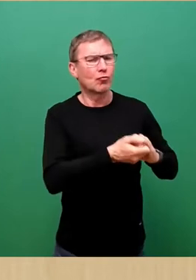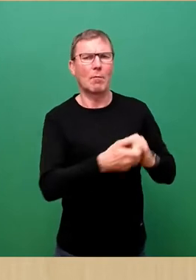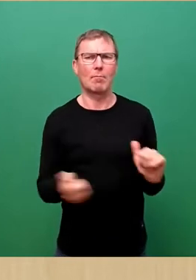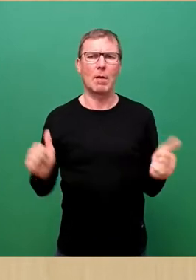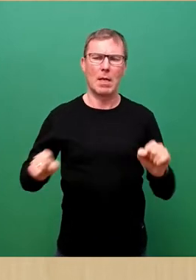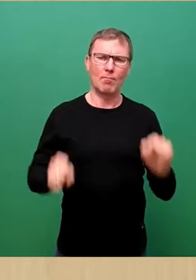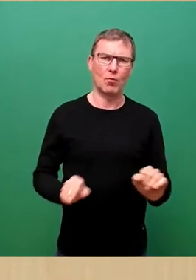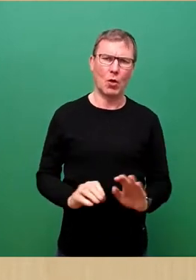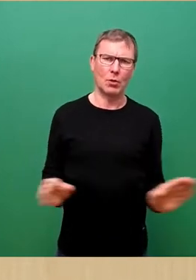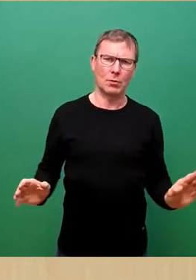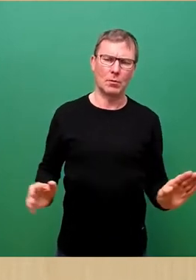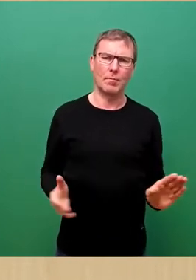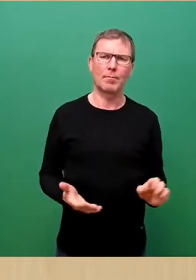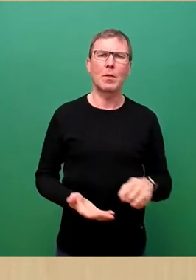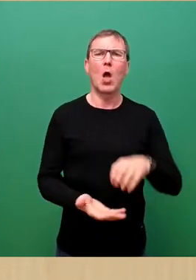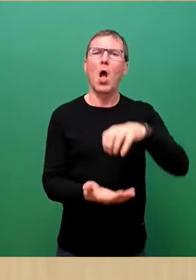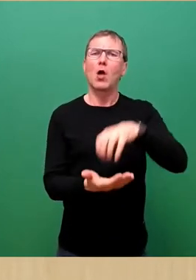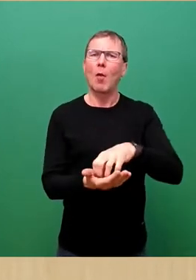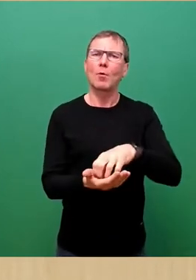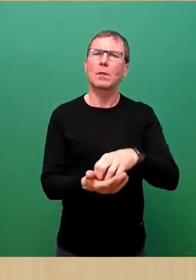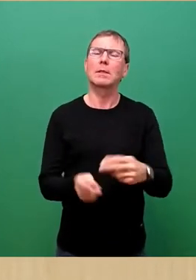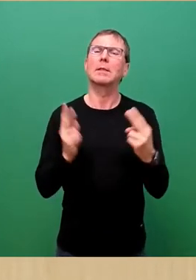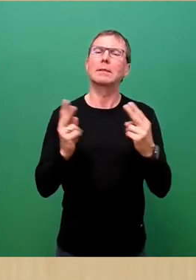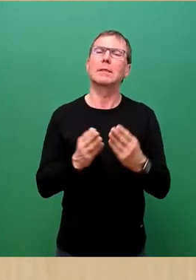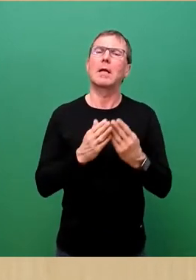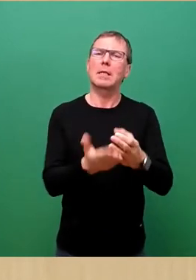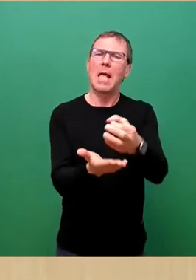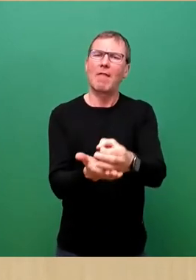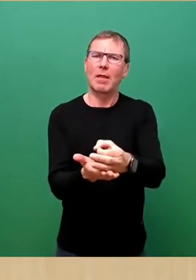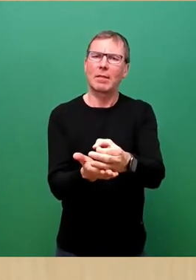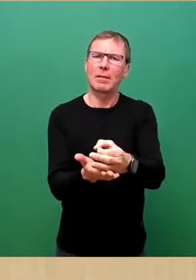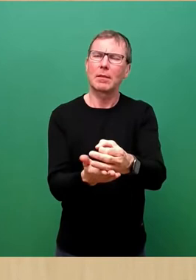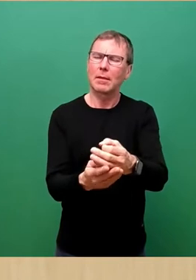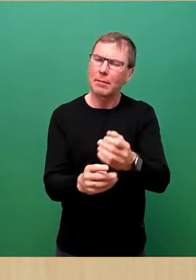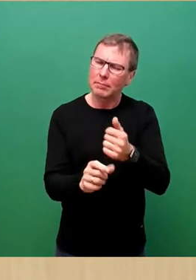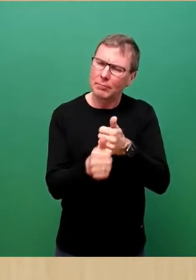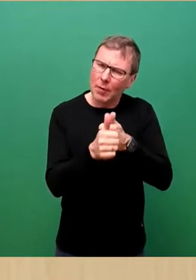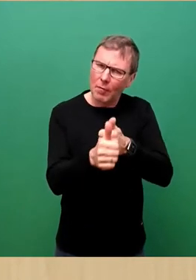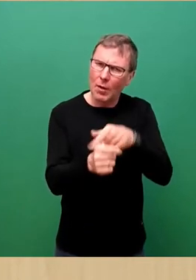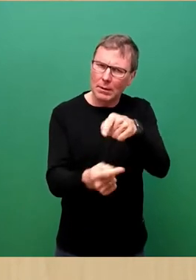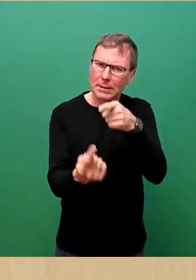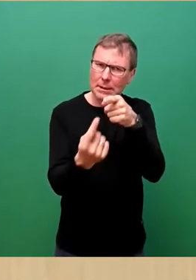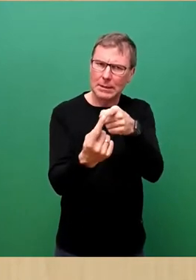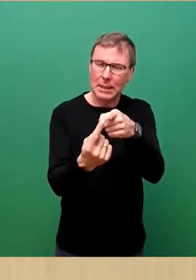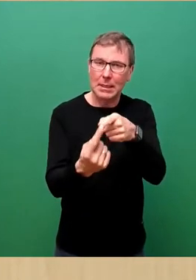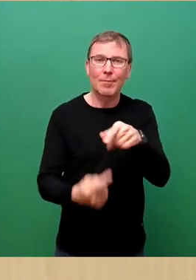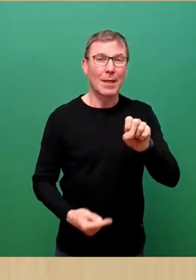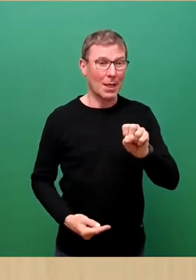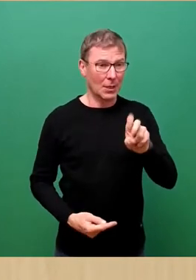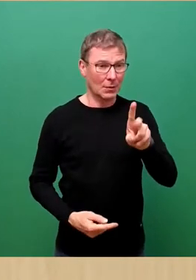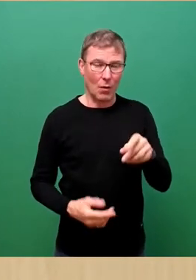Die Kommunen der sicheren Häfen verfolgen dieses Ziel. Aus zwölf Gründungskommunen im Jahr